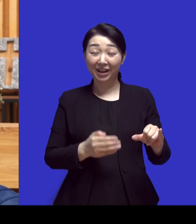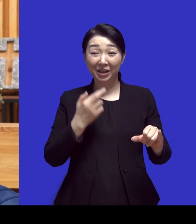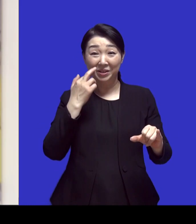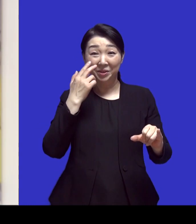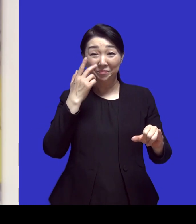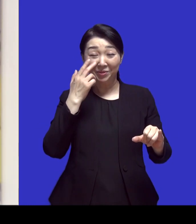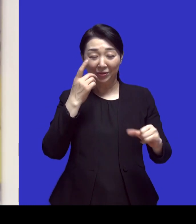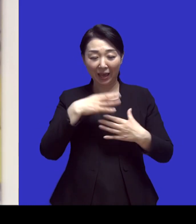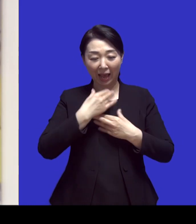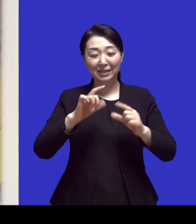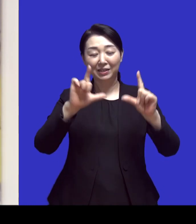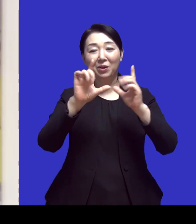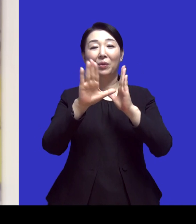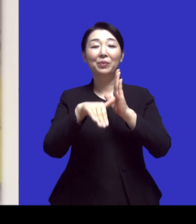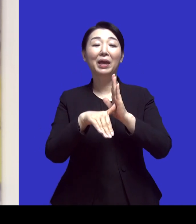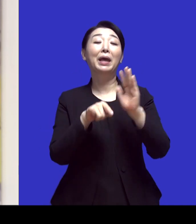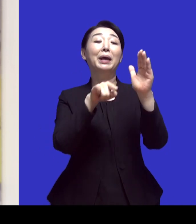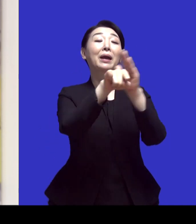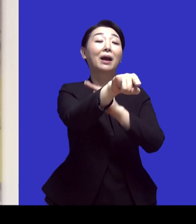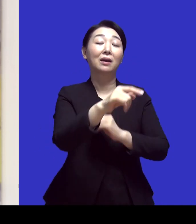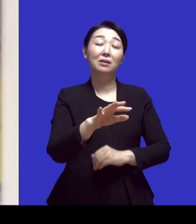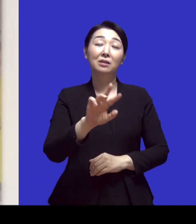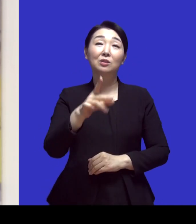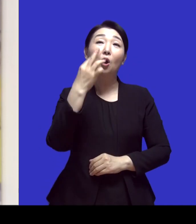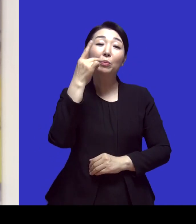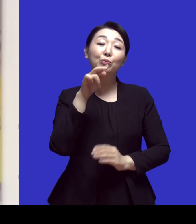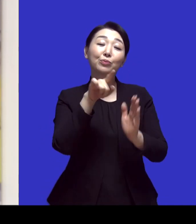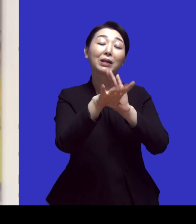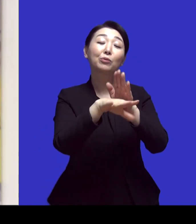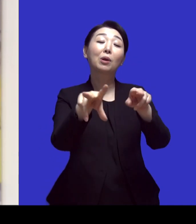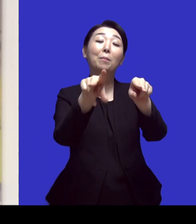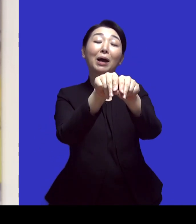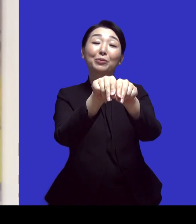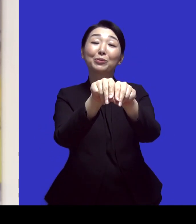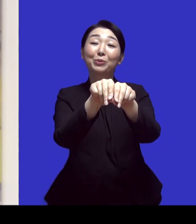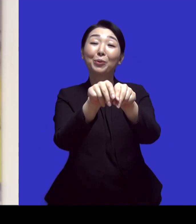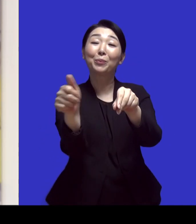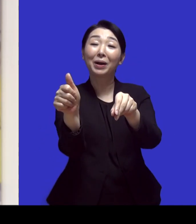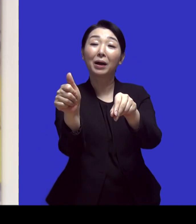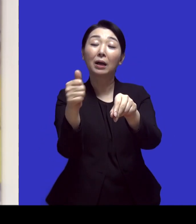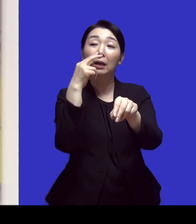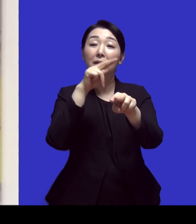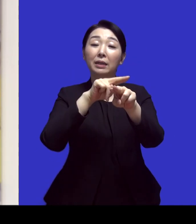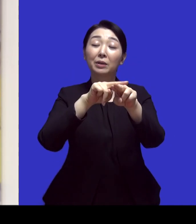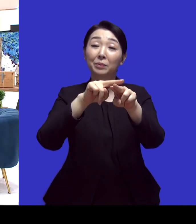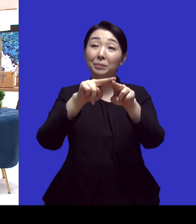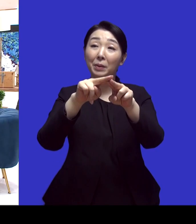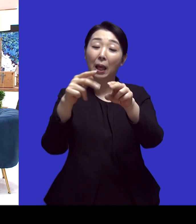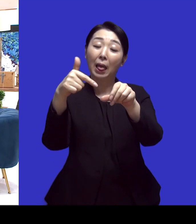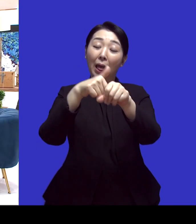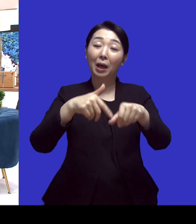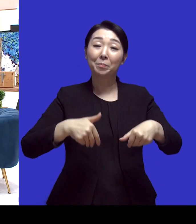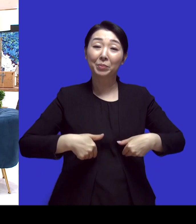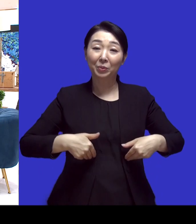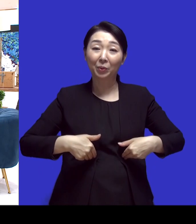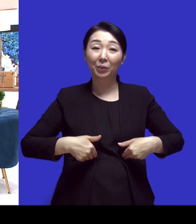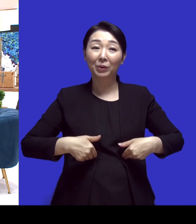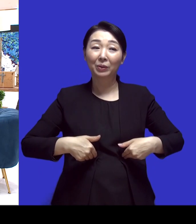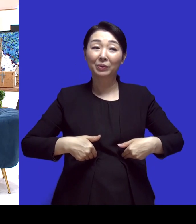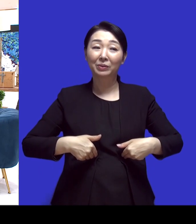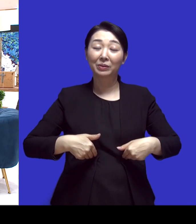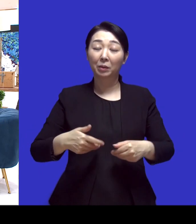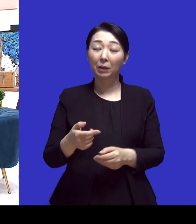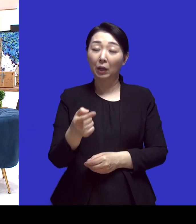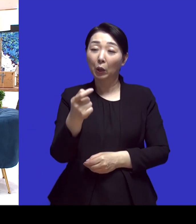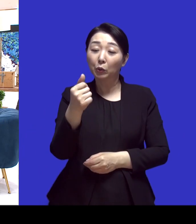갔었는데 처음에 도착해가지고 저희를 마중 나오신 분이 그 기름을 넣어야 된다고 가던 길에 정말